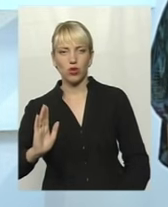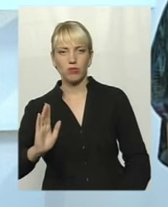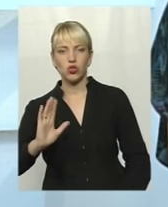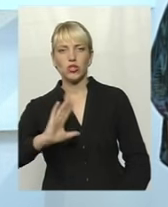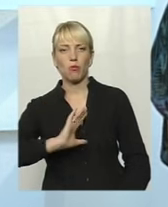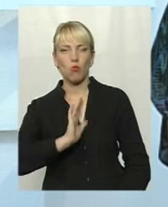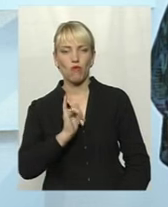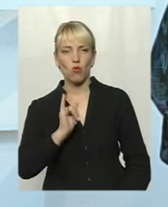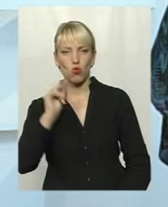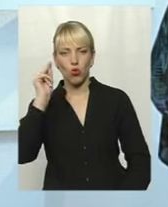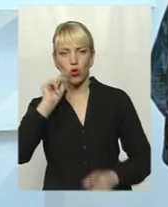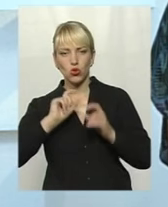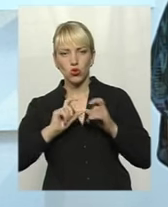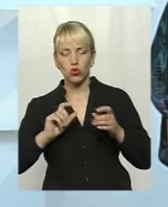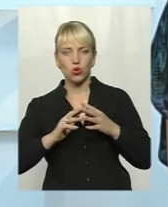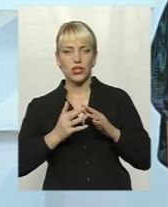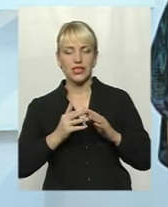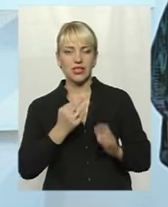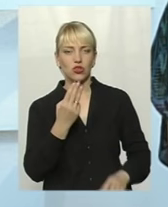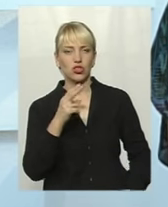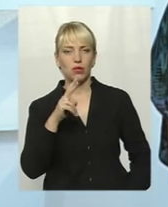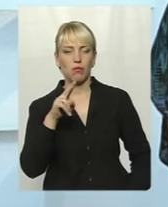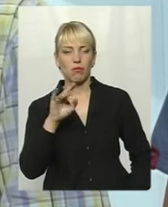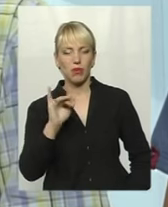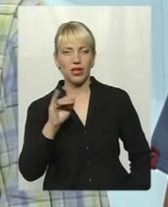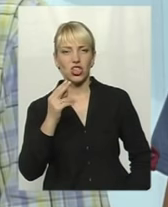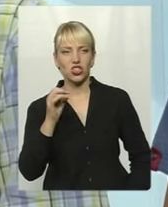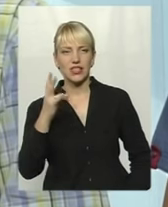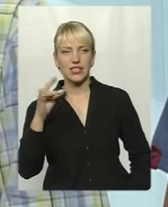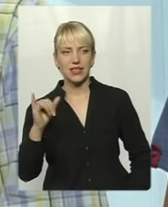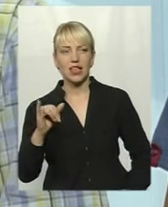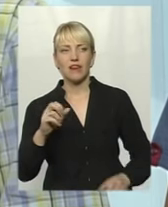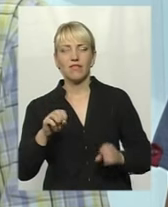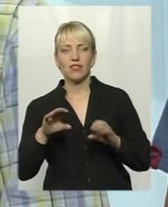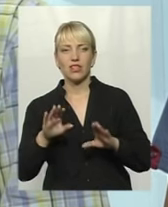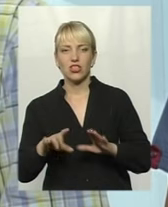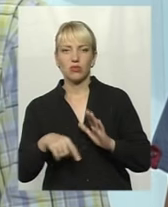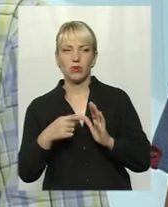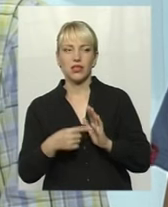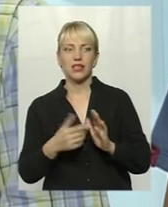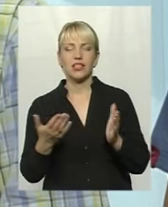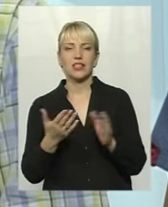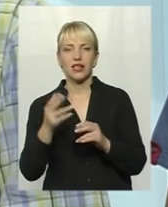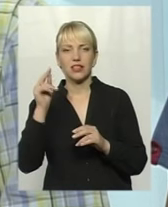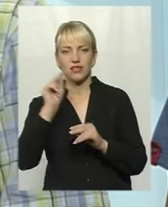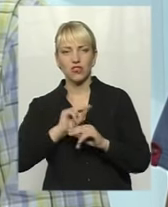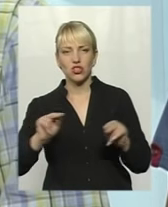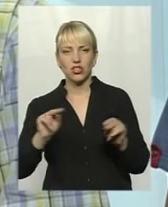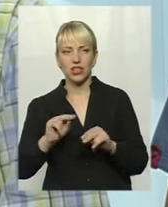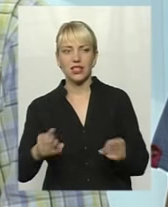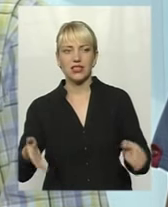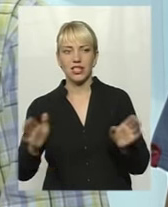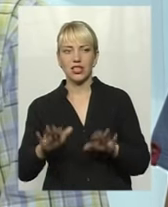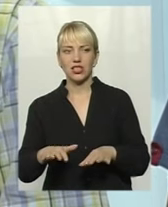школі в шпиченцях і вирішувалося тільки питання, які вчителі залишаться. Тобто, завтра вже вчителям